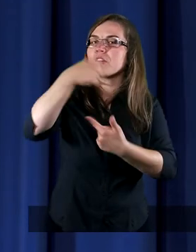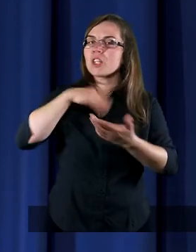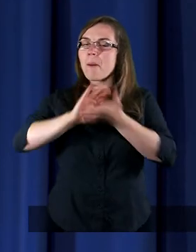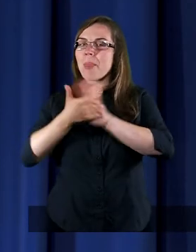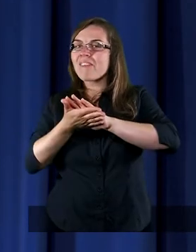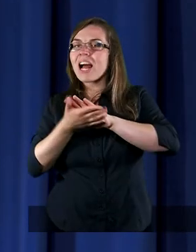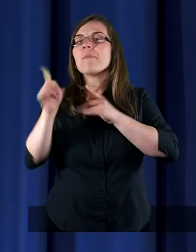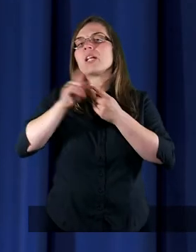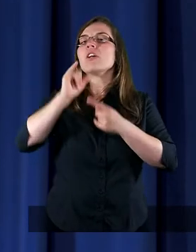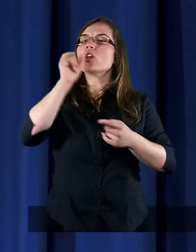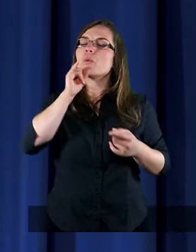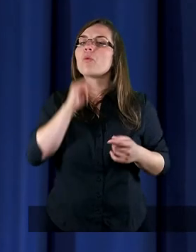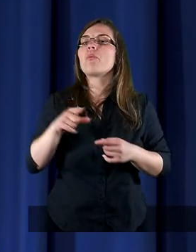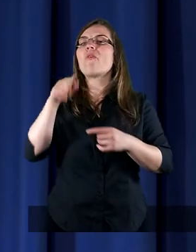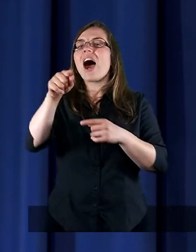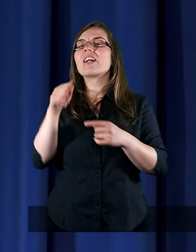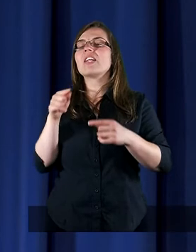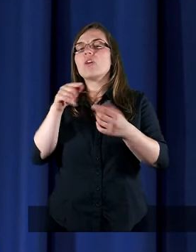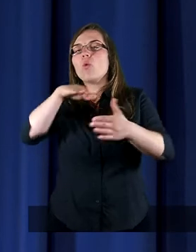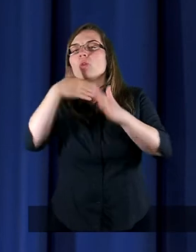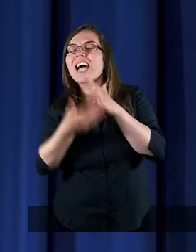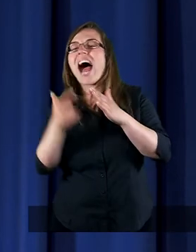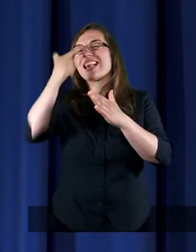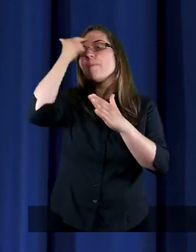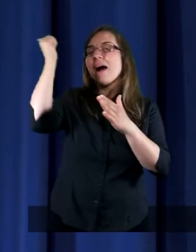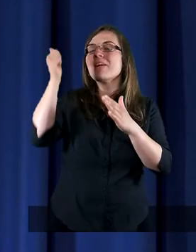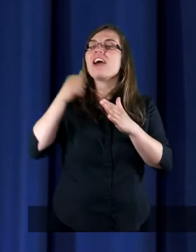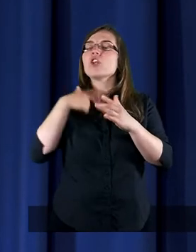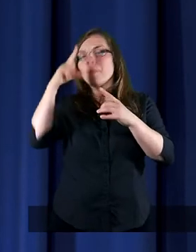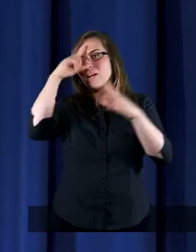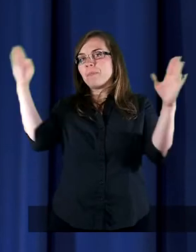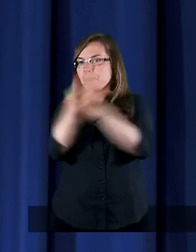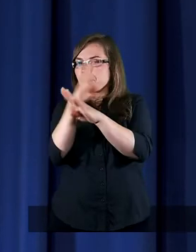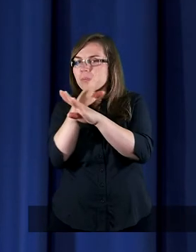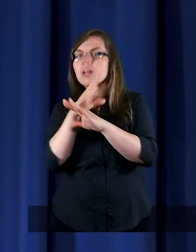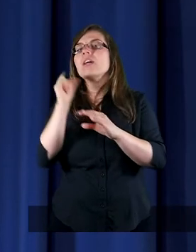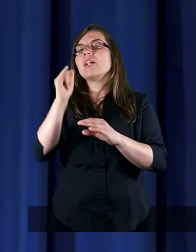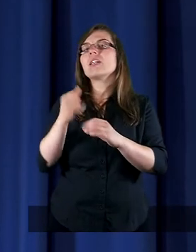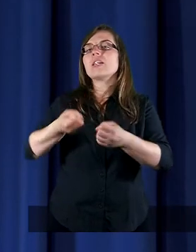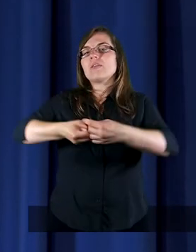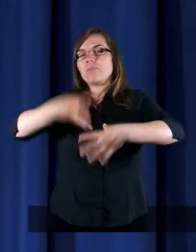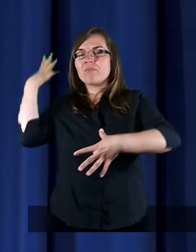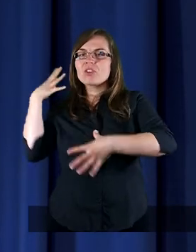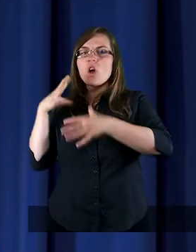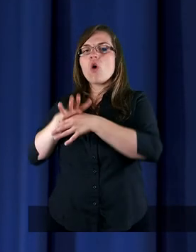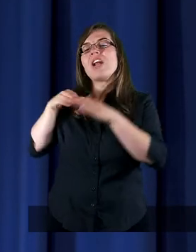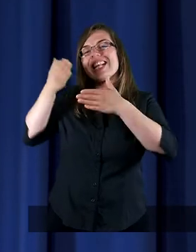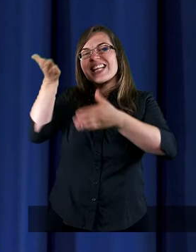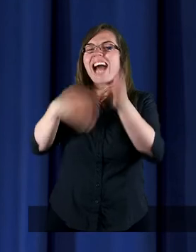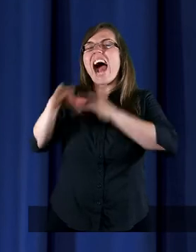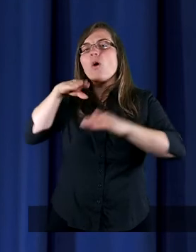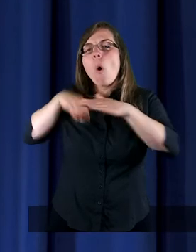doszło do świętej utraty pamięci. Czy to znaczy, że nie będę o tym myślał?